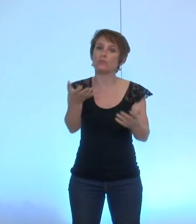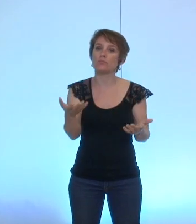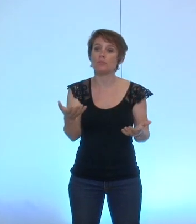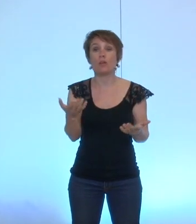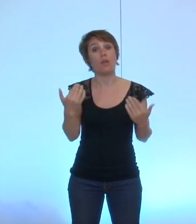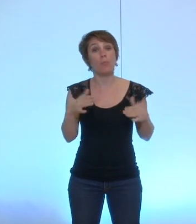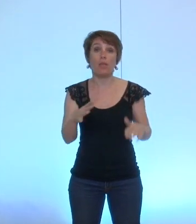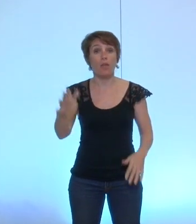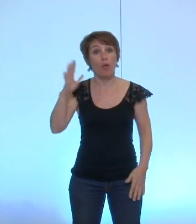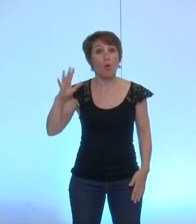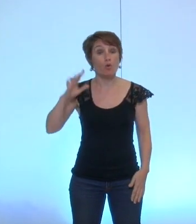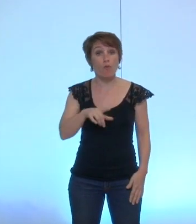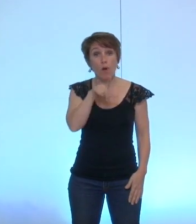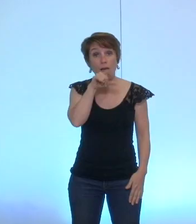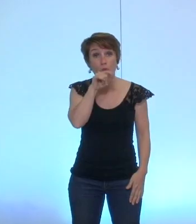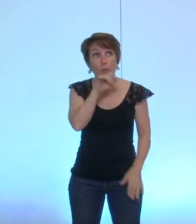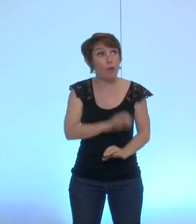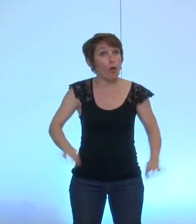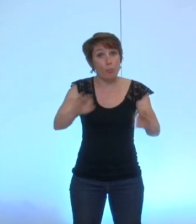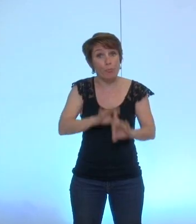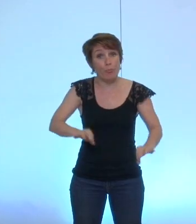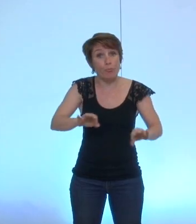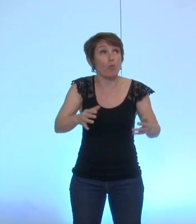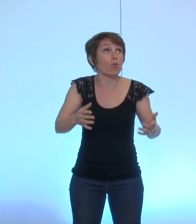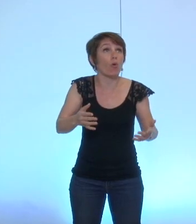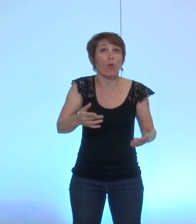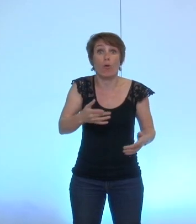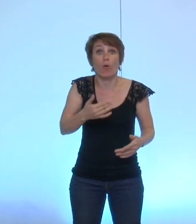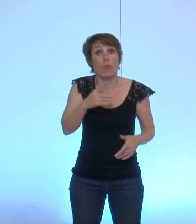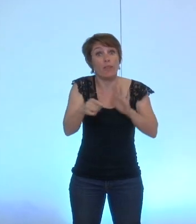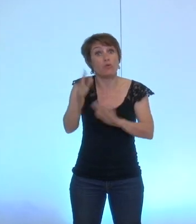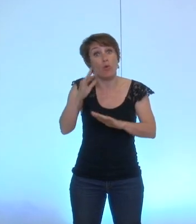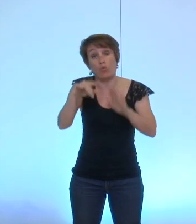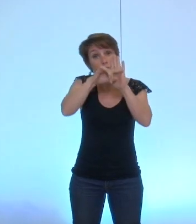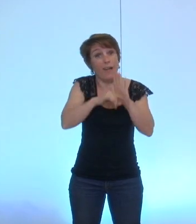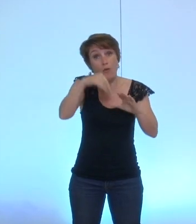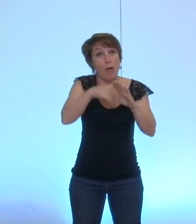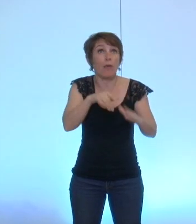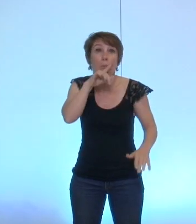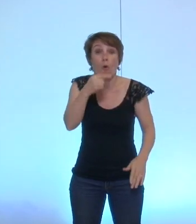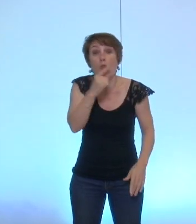Twitter n'existait pas,'était difficile d'en parler dans le règlement intérieur du Conseil municipal. Bien.